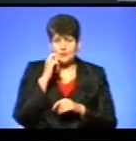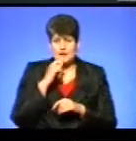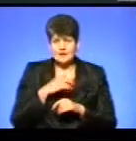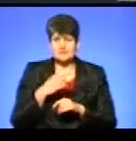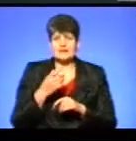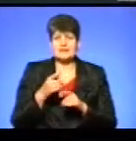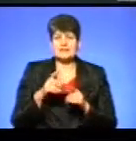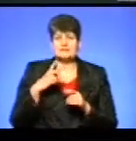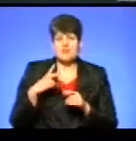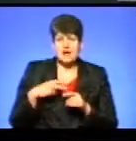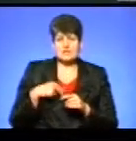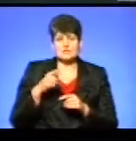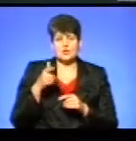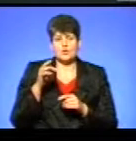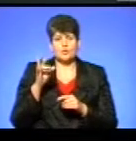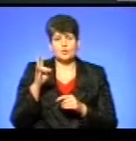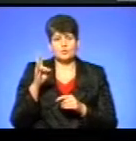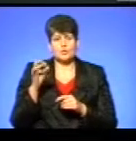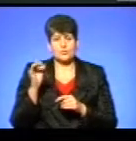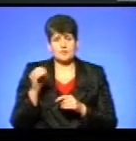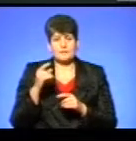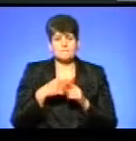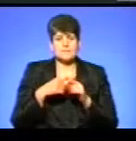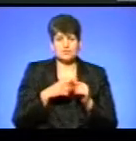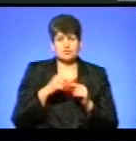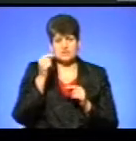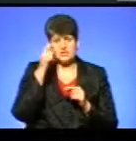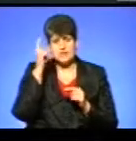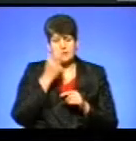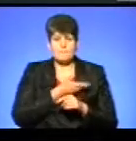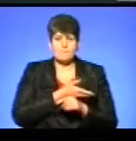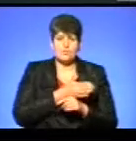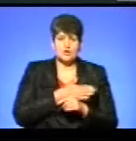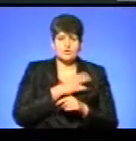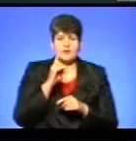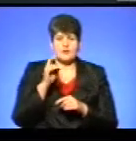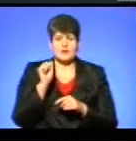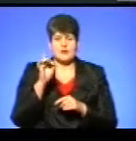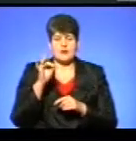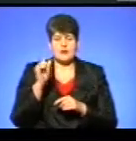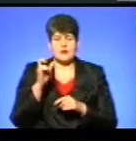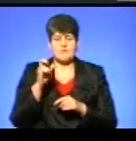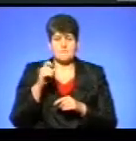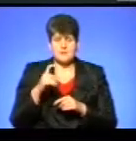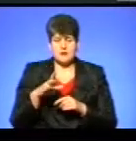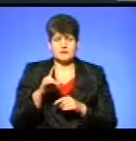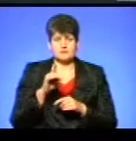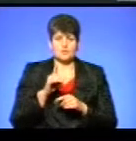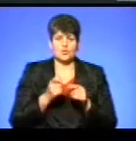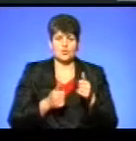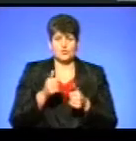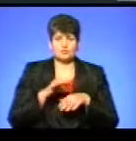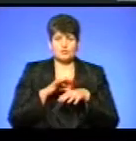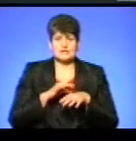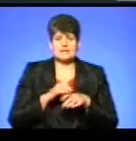також з Франції, Гонконгу, Білорусі, Чехії, Польщі і Карабаху. Міжнародний конкурс молодих трубачів проводять серед студентів